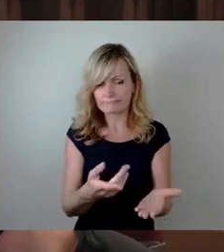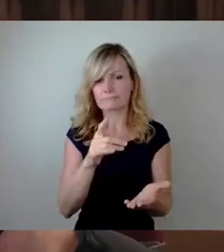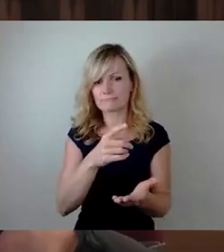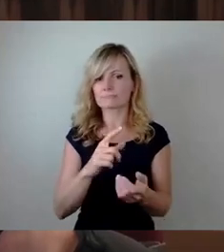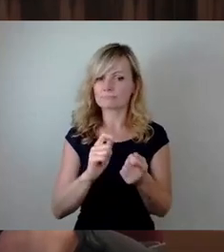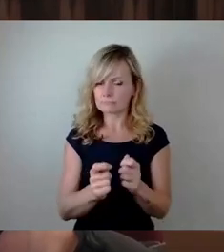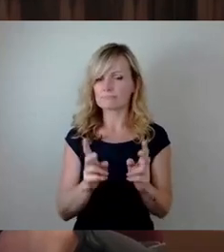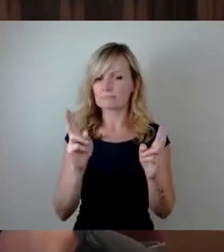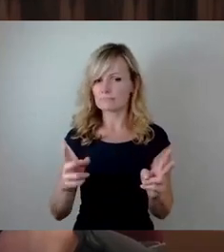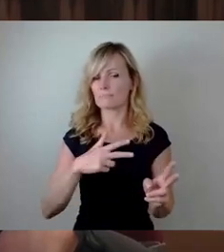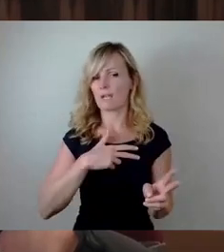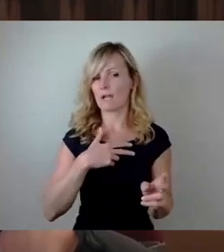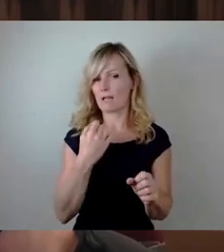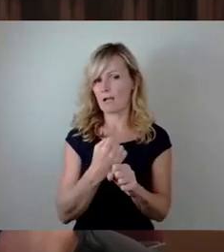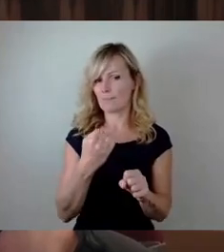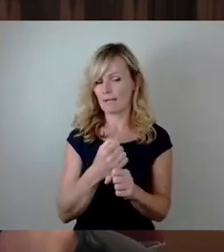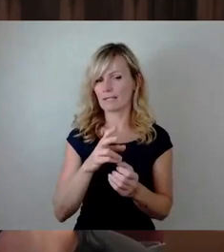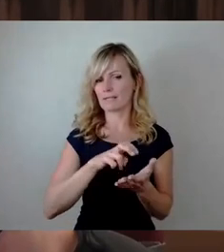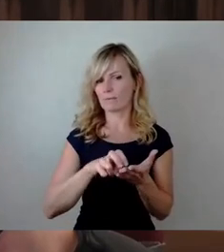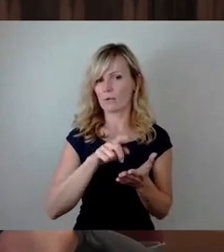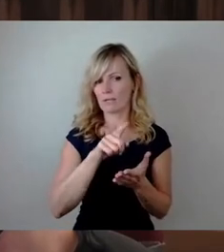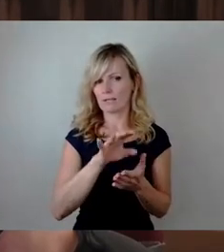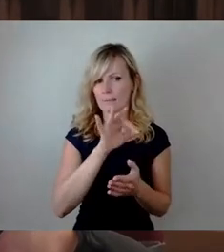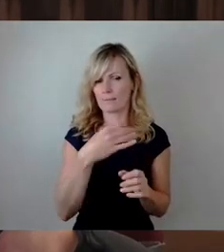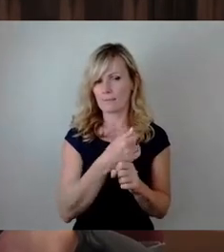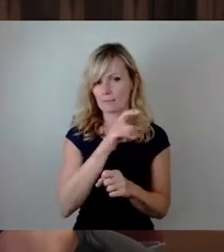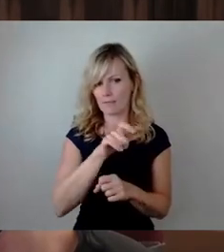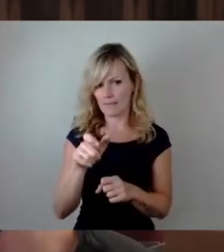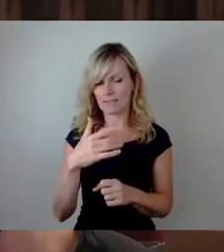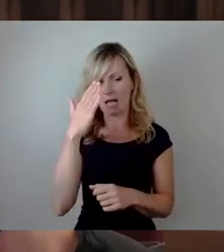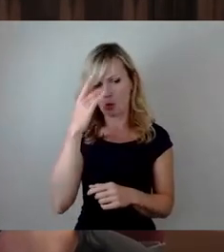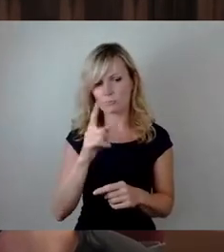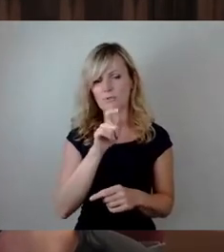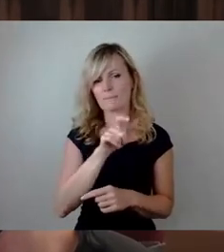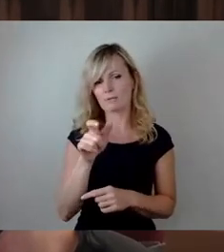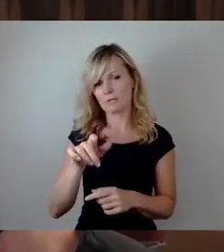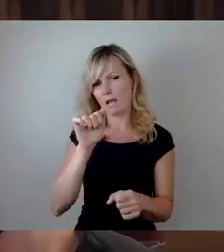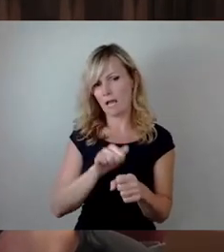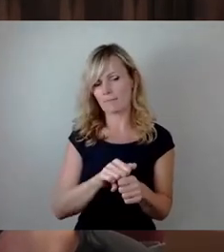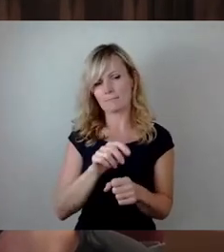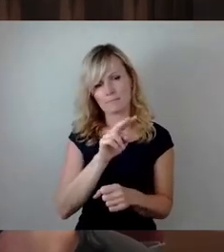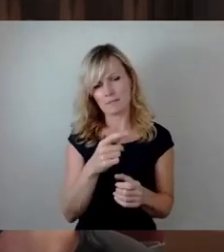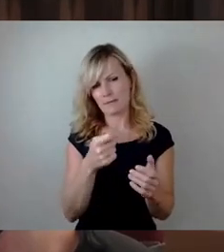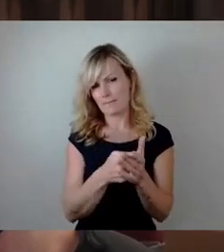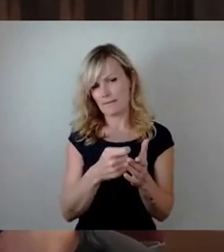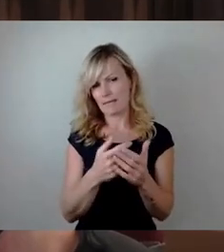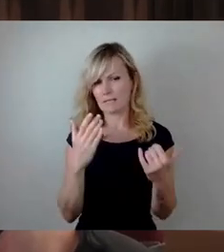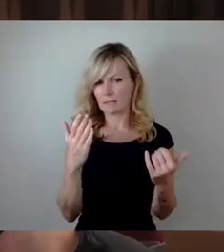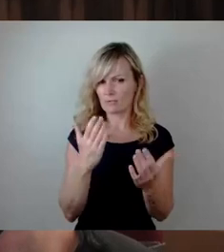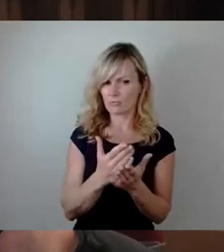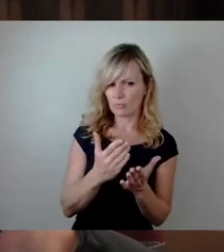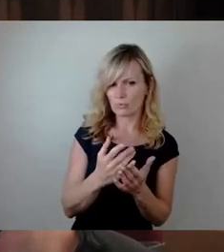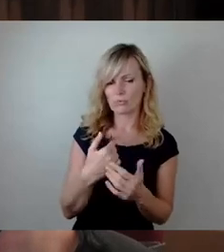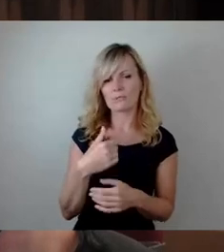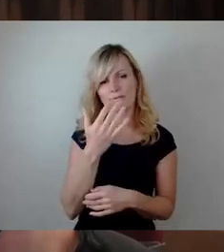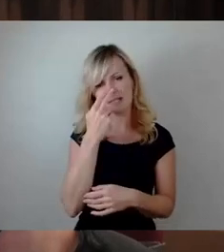Arbeitsvorgänge von Mitarbeiterinnen und Mitarbeitern im Haupt und Personalamt das beobachtet oder bewertet worden und bei wie vielen